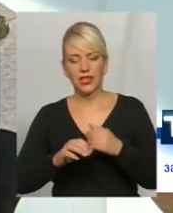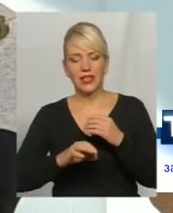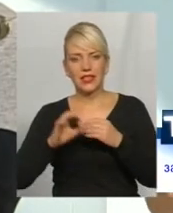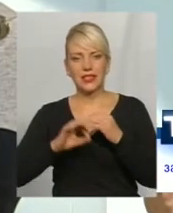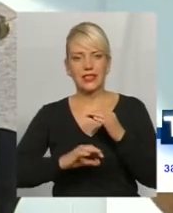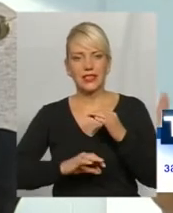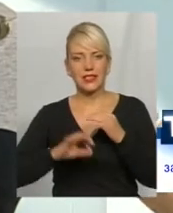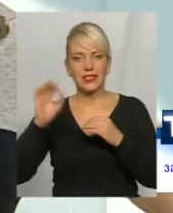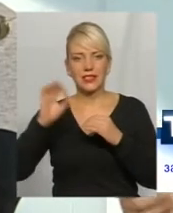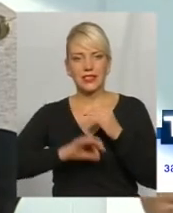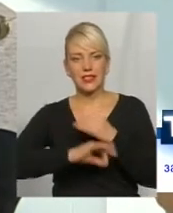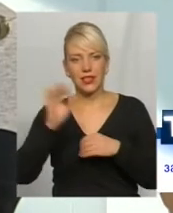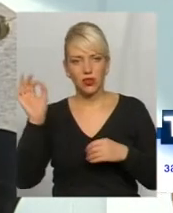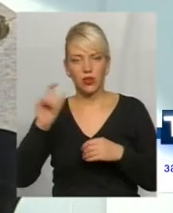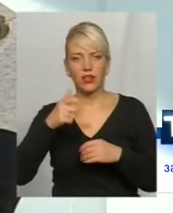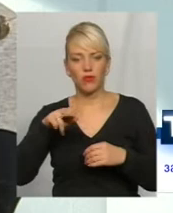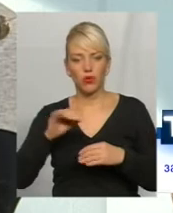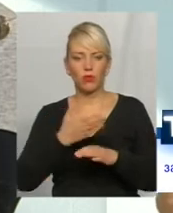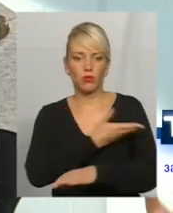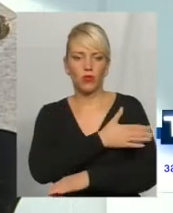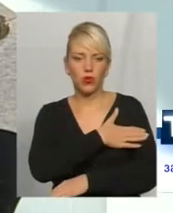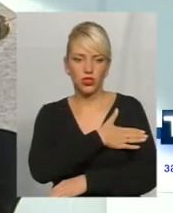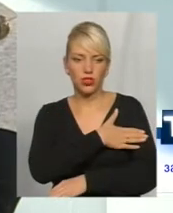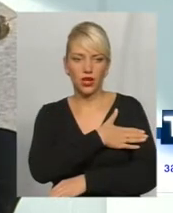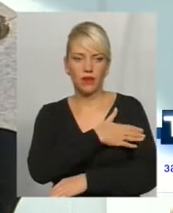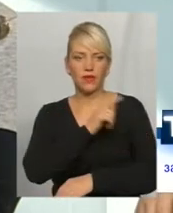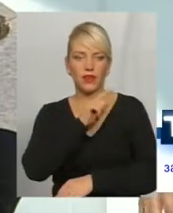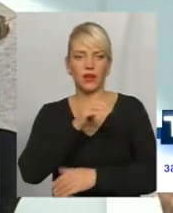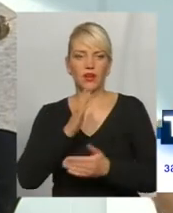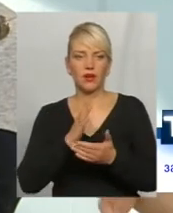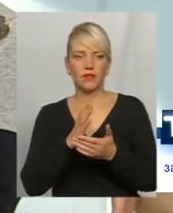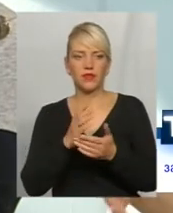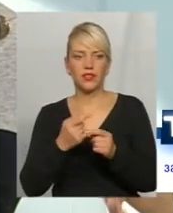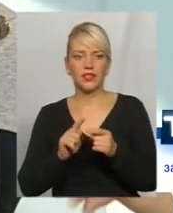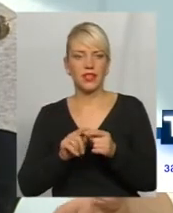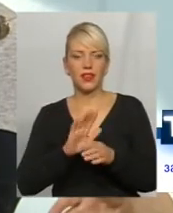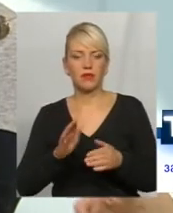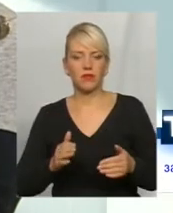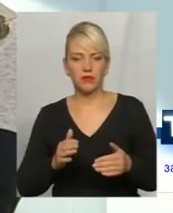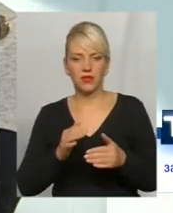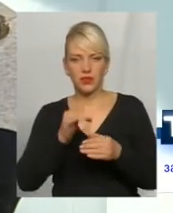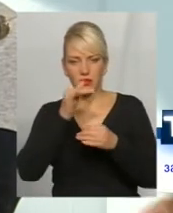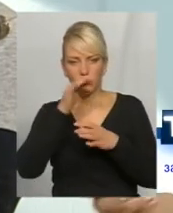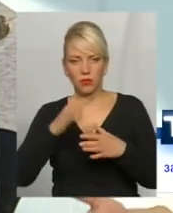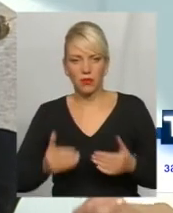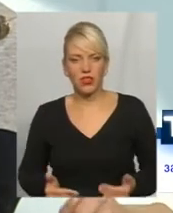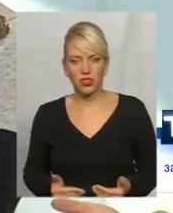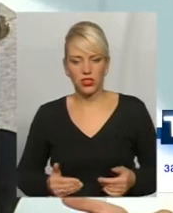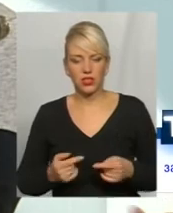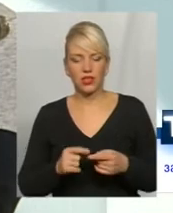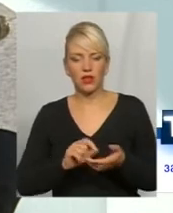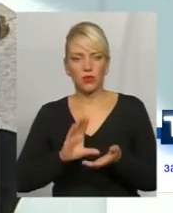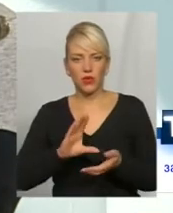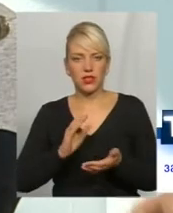Європи, якщо ми подивимося, це так само і Польща. Там не прижилась оця накопичувальна система, так само в Латвії,